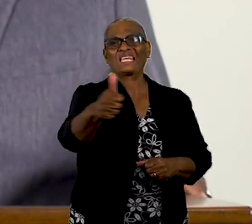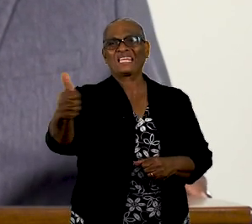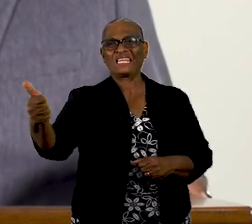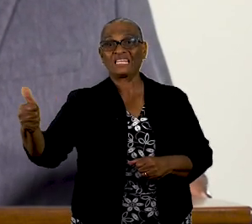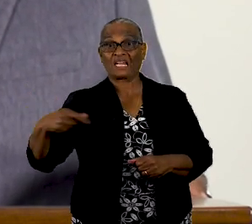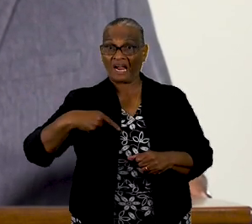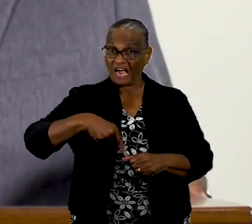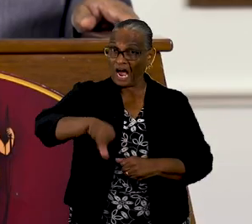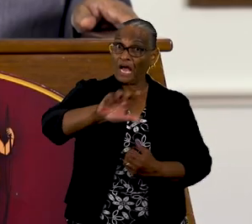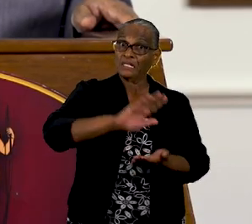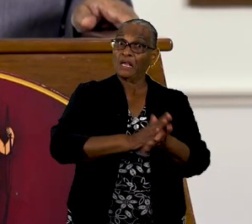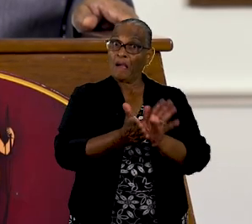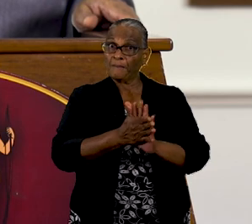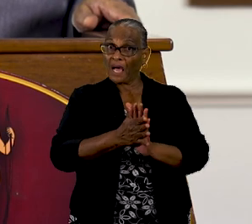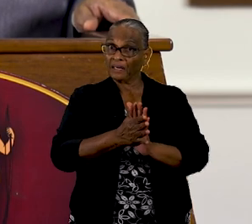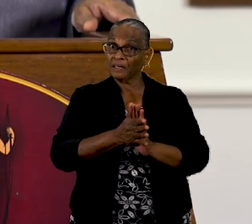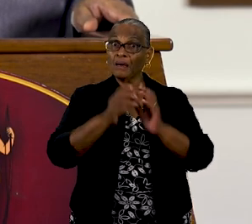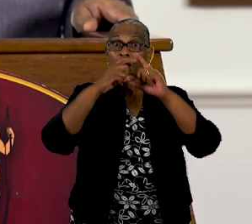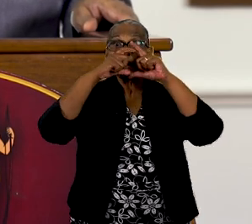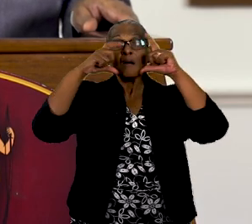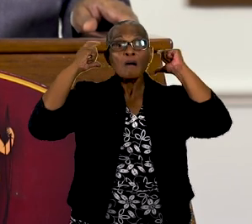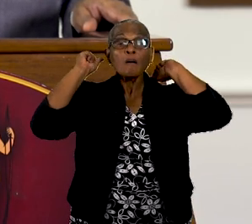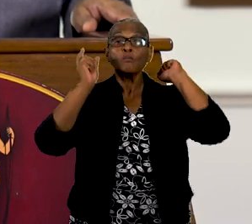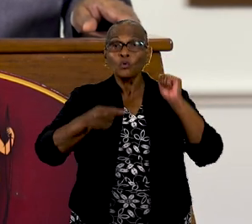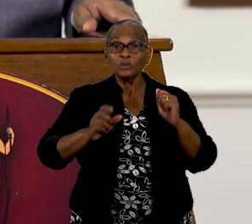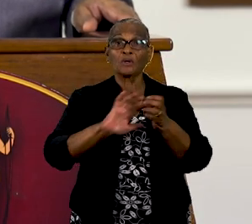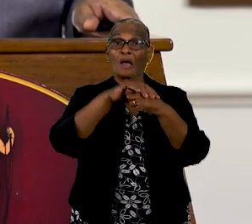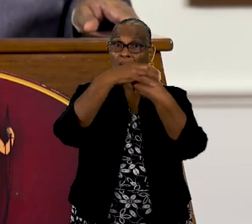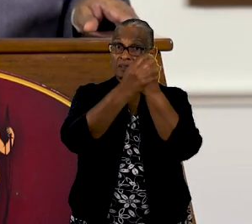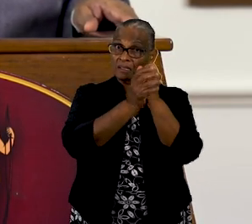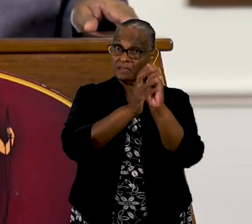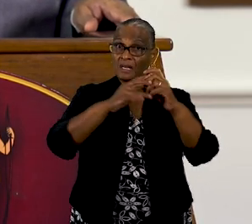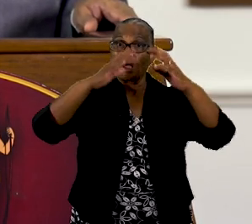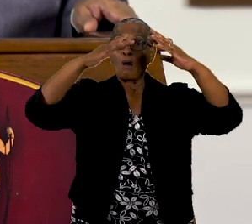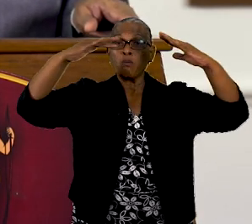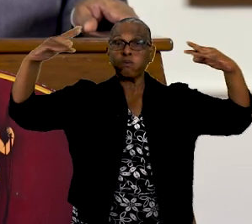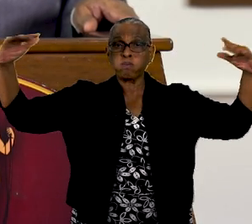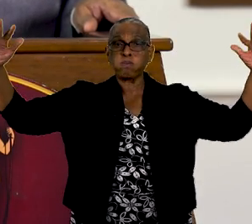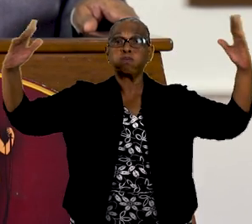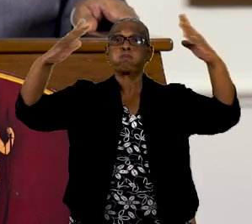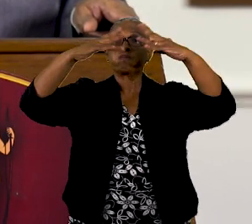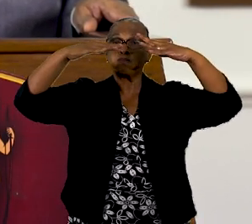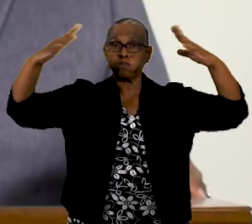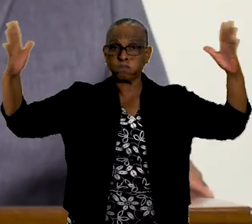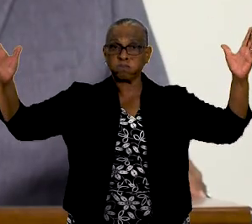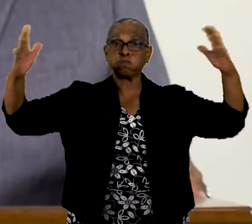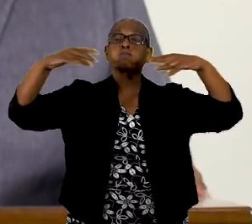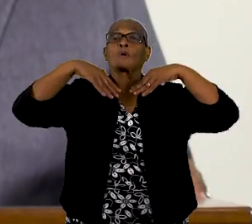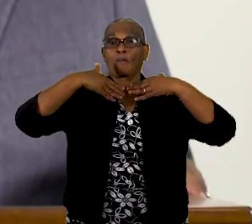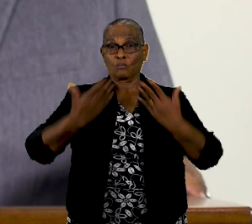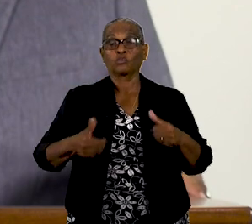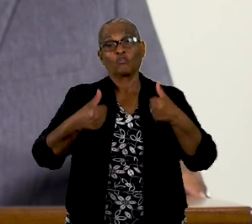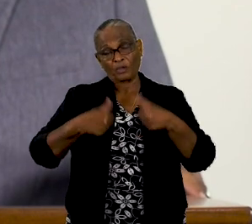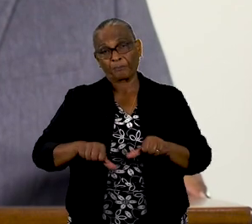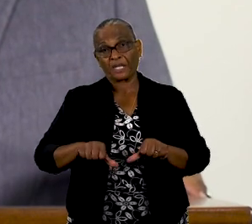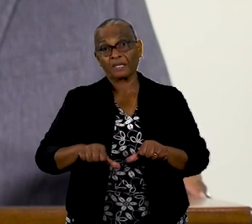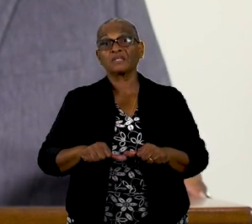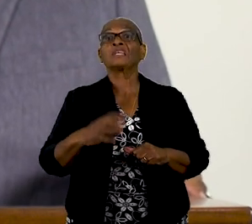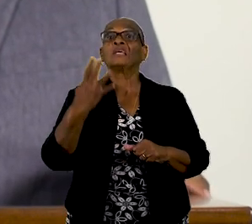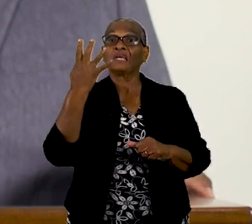de markten betreedt, goede ventilatie en handhygiëne zijn verplicht. Maatregel 9.